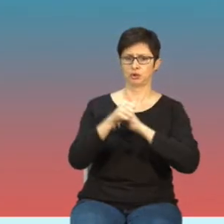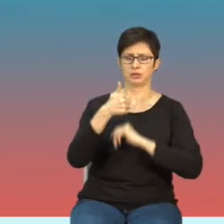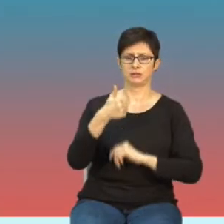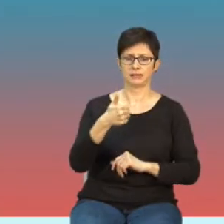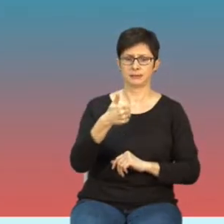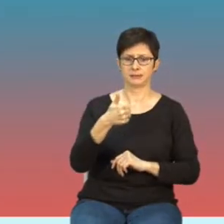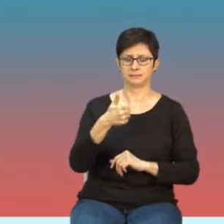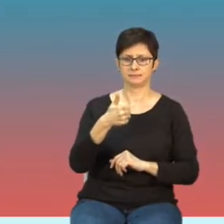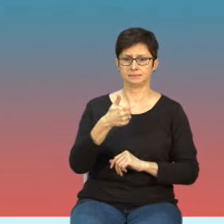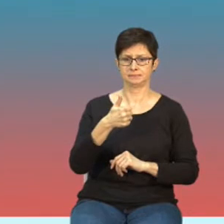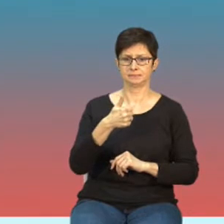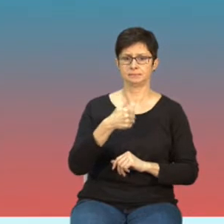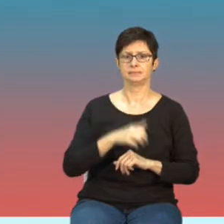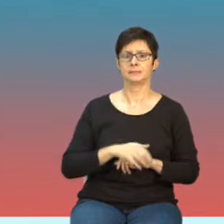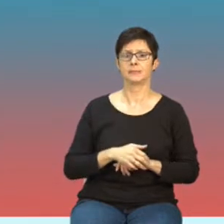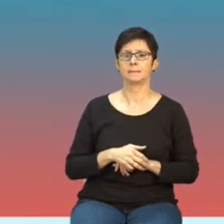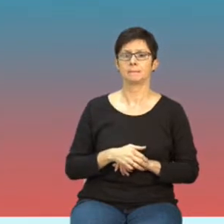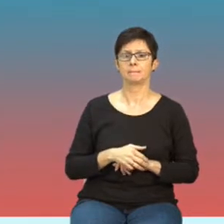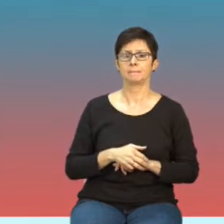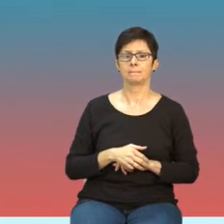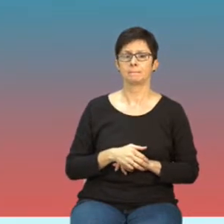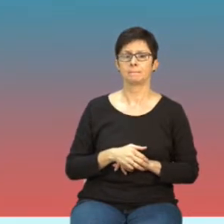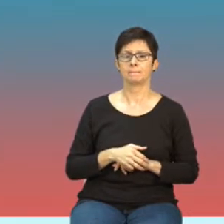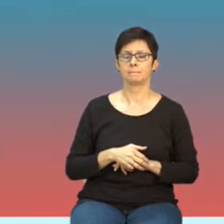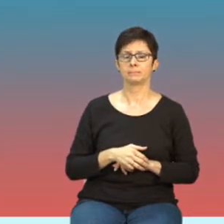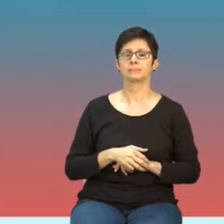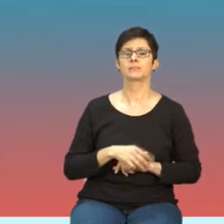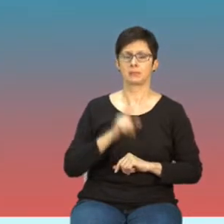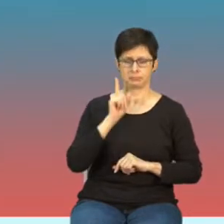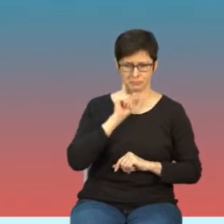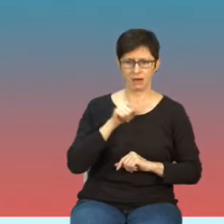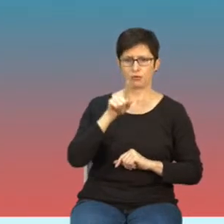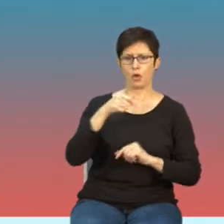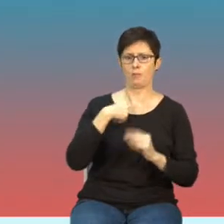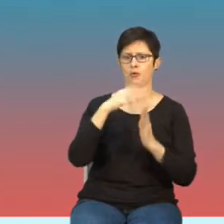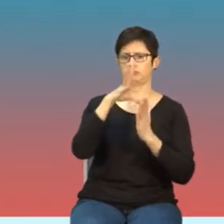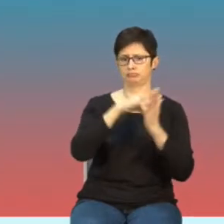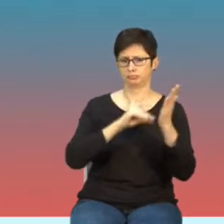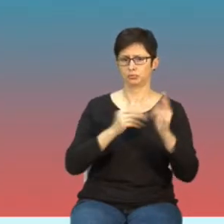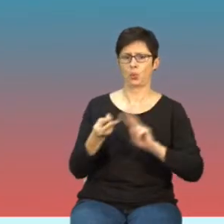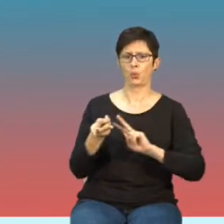rzeczywiście jest to tłumaczenie standardu radzieckiego.